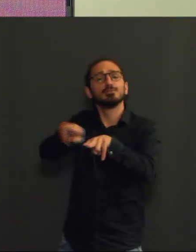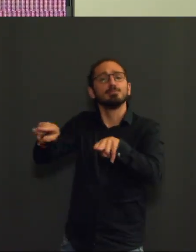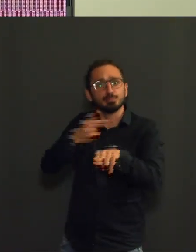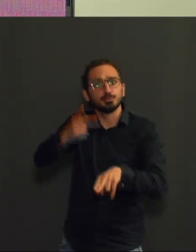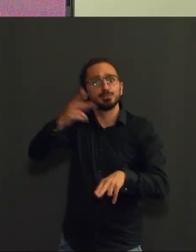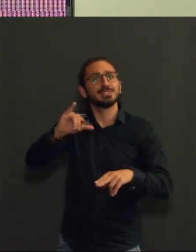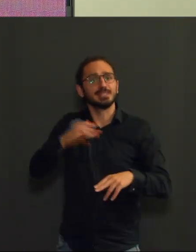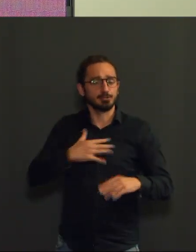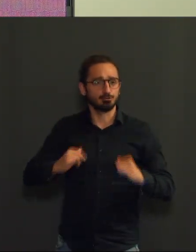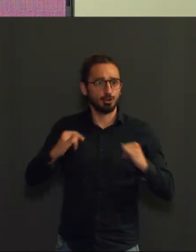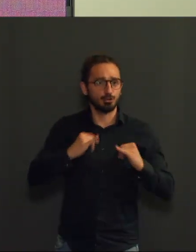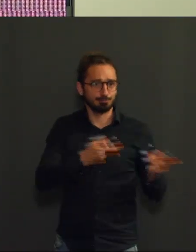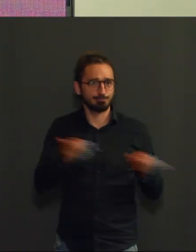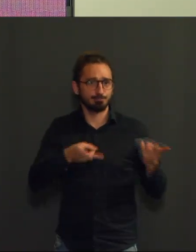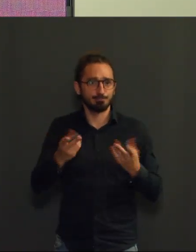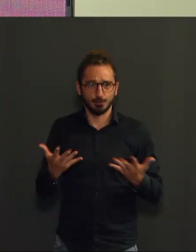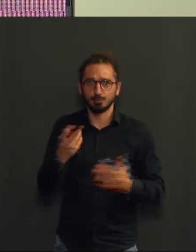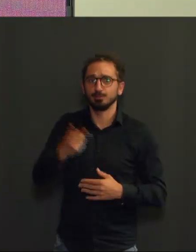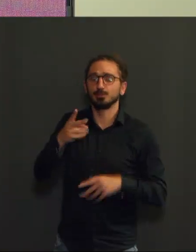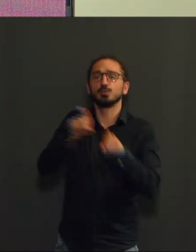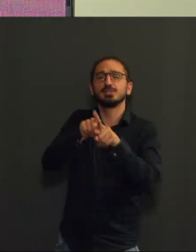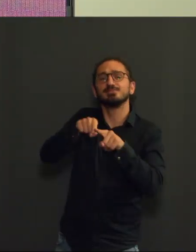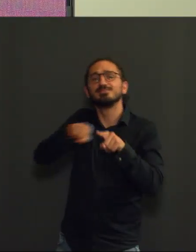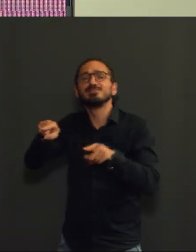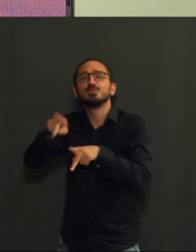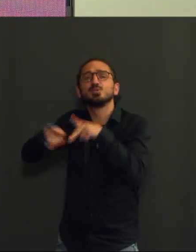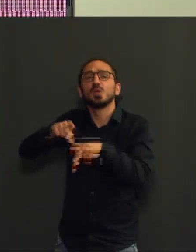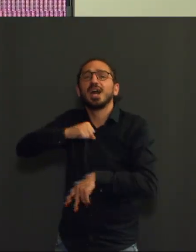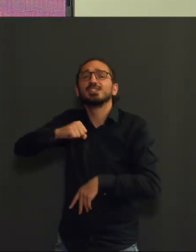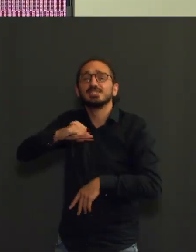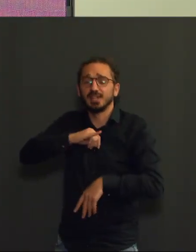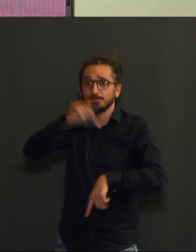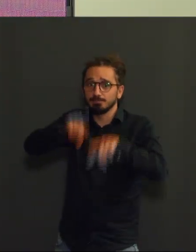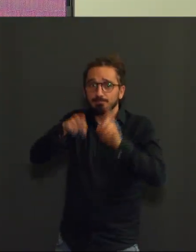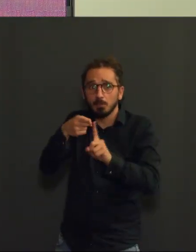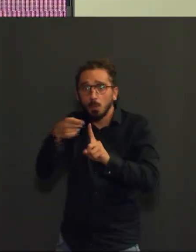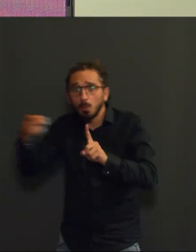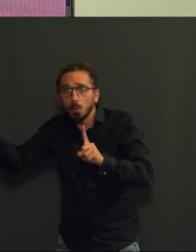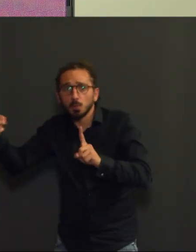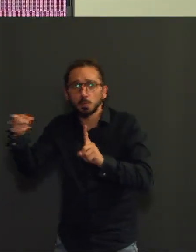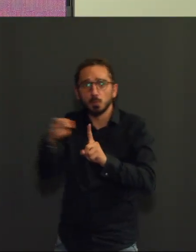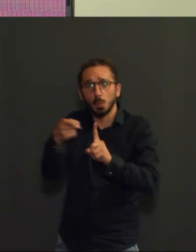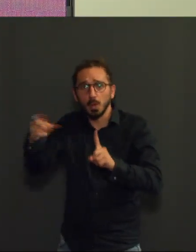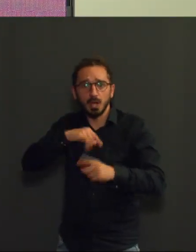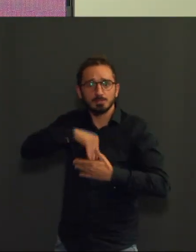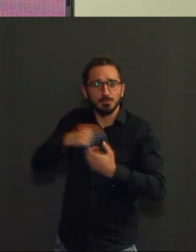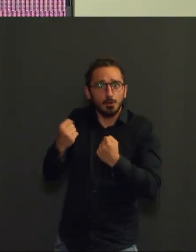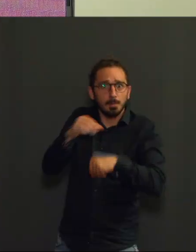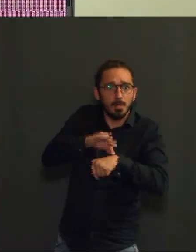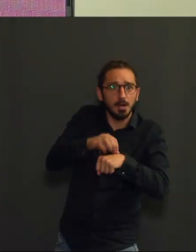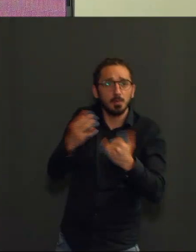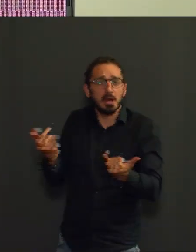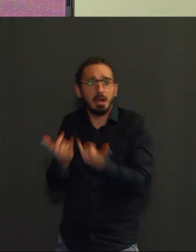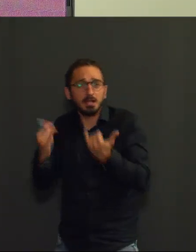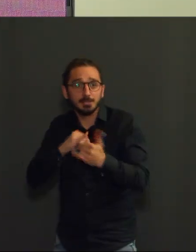un peu en parallèle par rapport à l'âge des personnes et à leur état de santé préalable en sachant qu'effectivement de quelqu'un de plus jeune